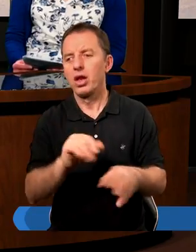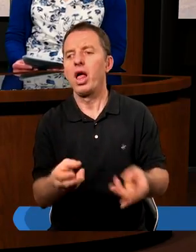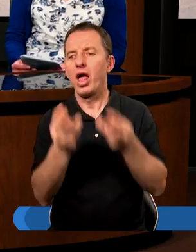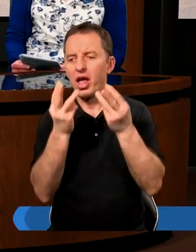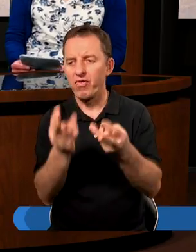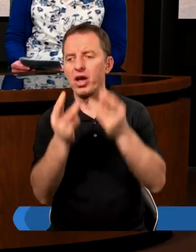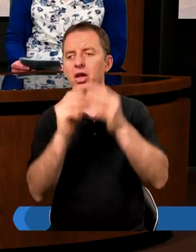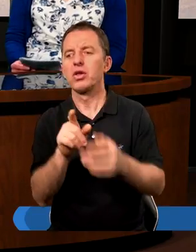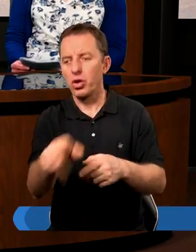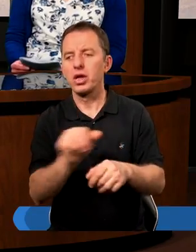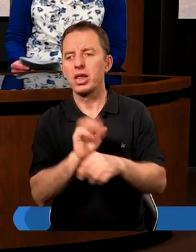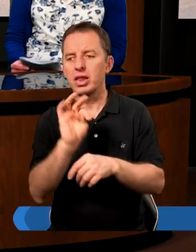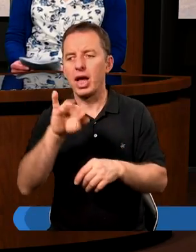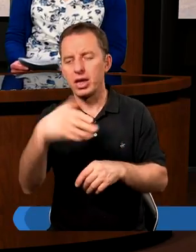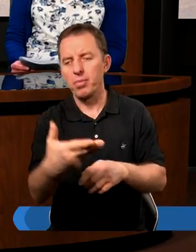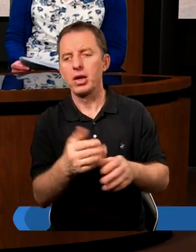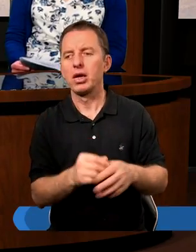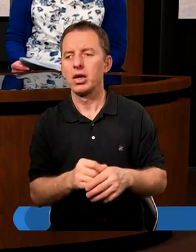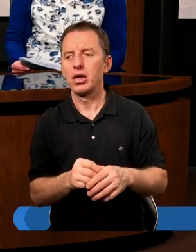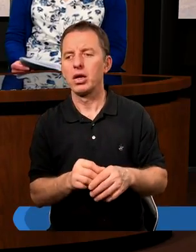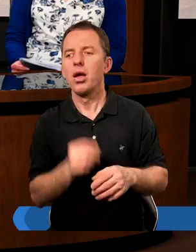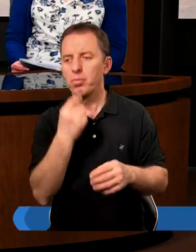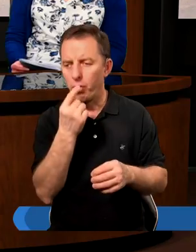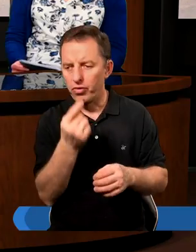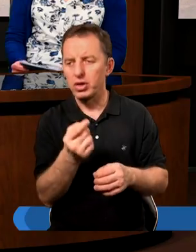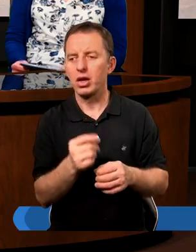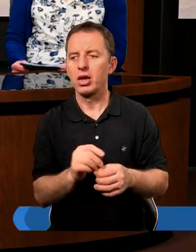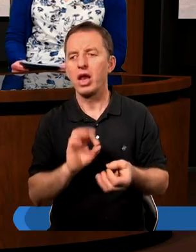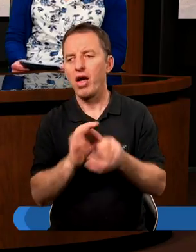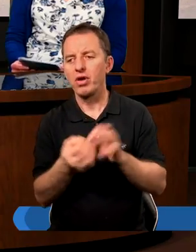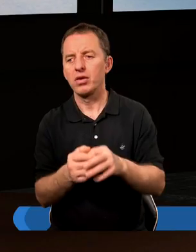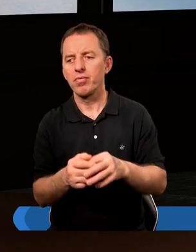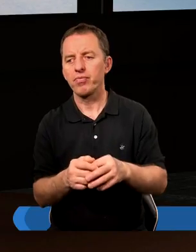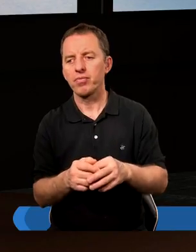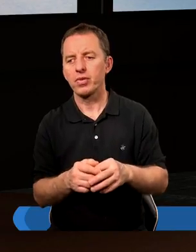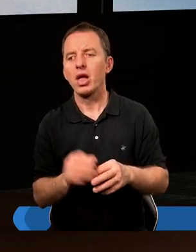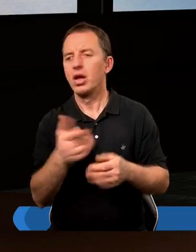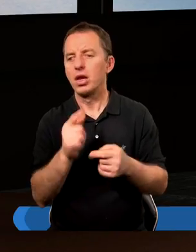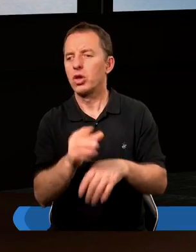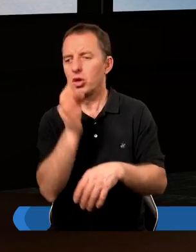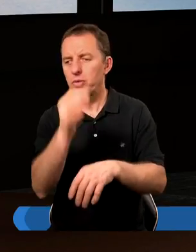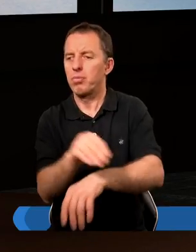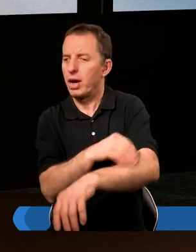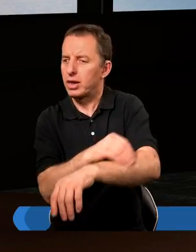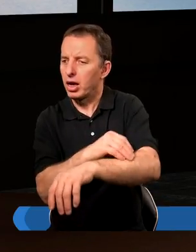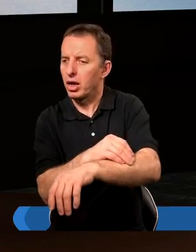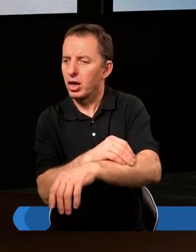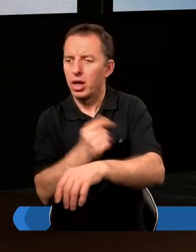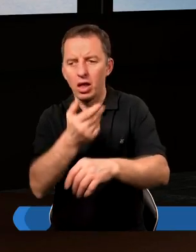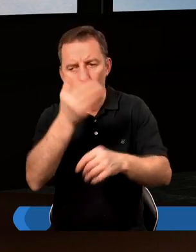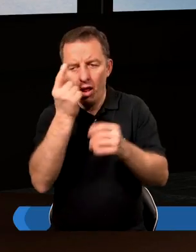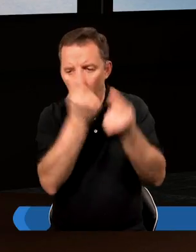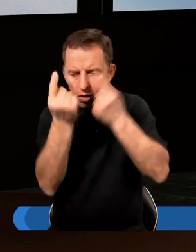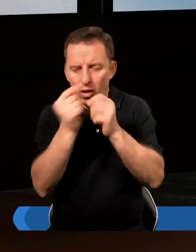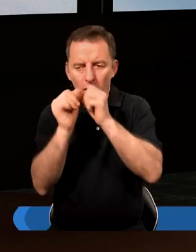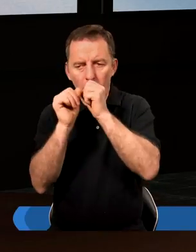najważniejsze i co jest takim, ja bym powiedziała, nawet w pewnym sensie dobrym, materialnym. Ja nie wiem,